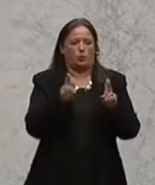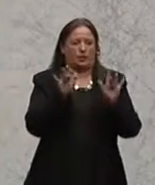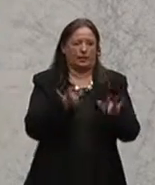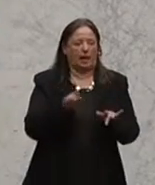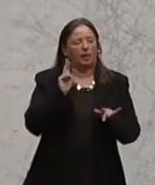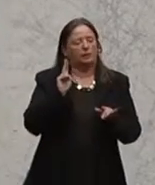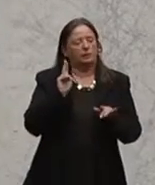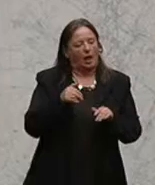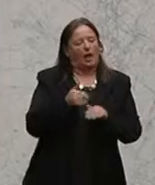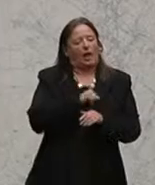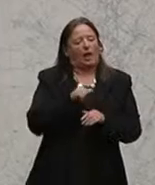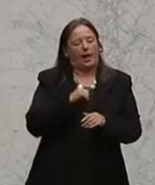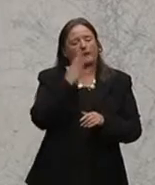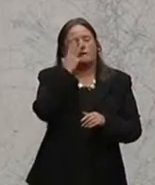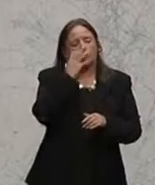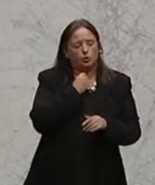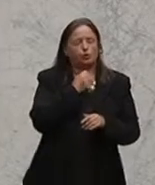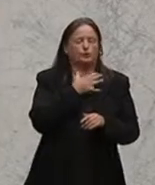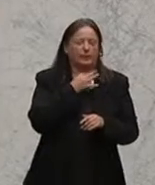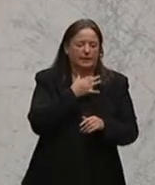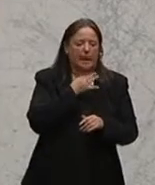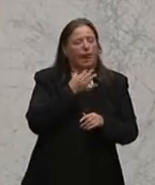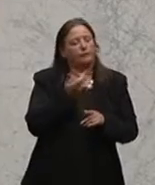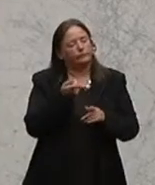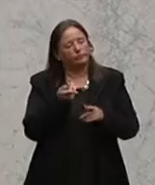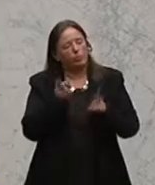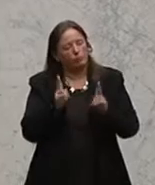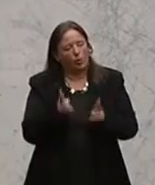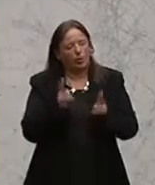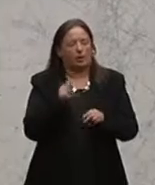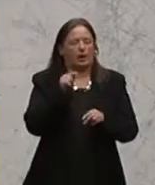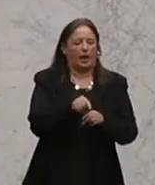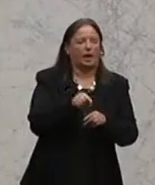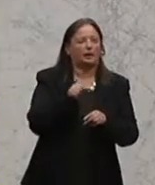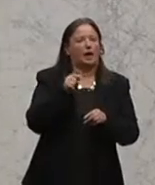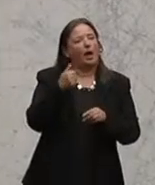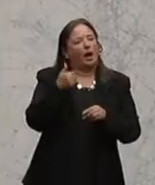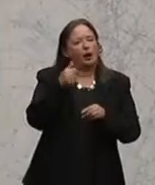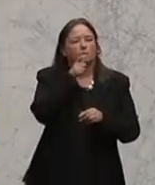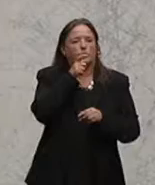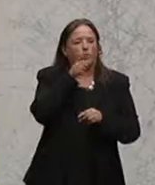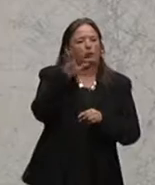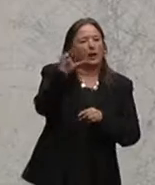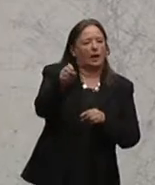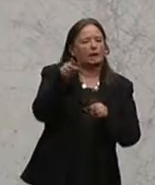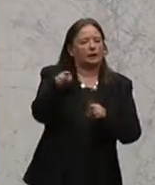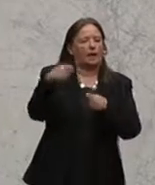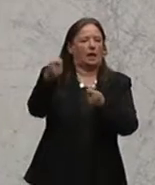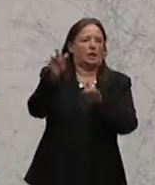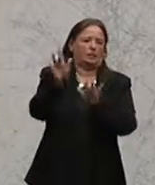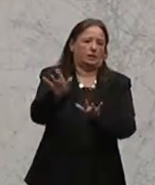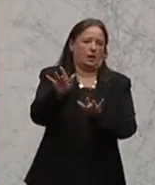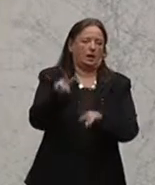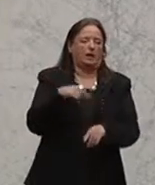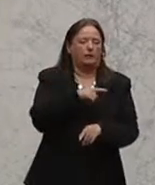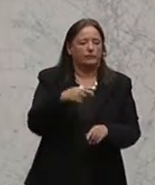ihren Wünschen, Bedürfnissen, Neigungen und Ausbildungen, die Möglichkeit haben, jenen Beruf zu ergreifen, den es gibt. Wir haben